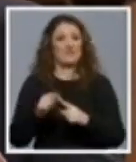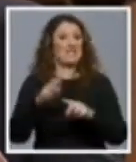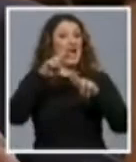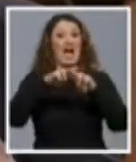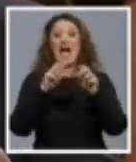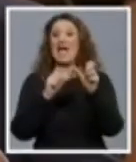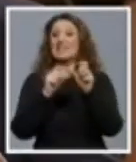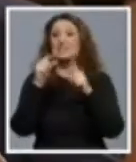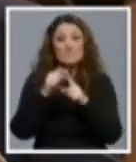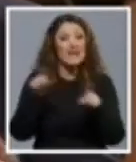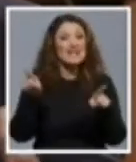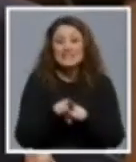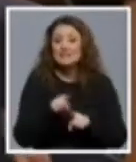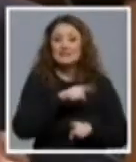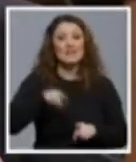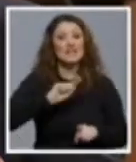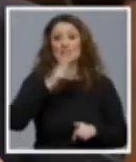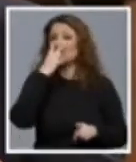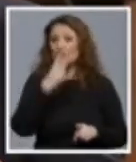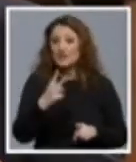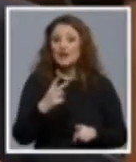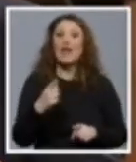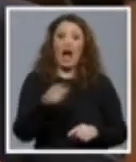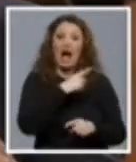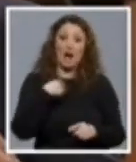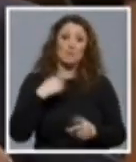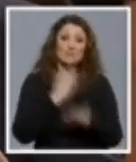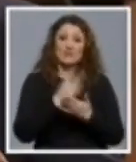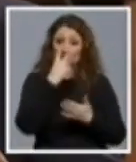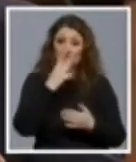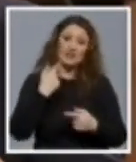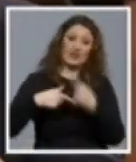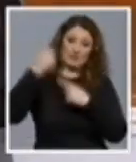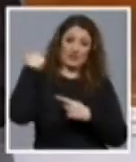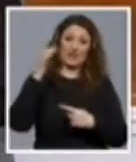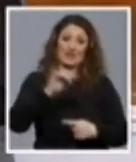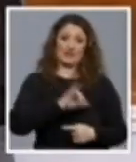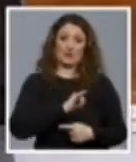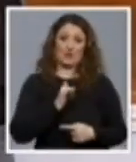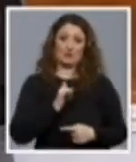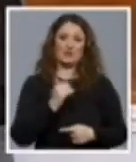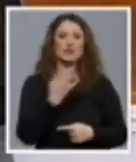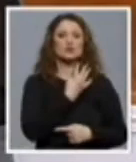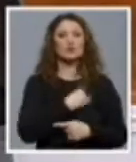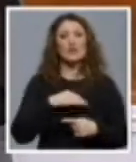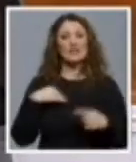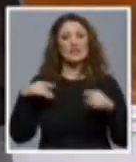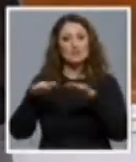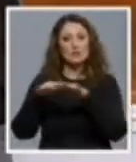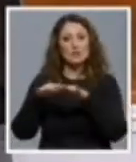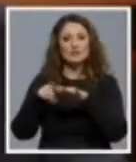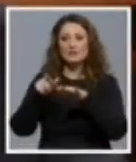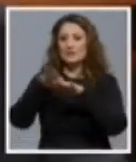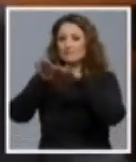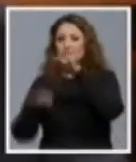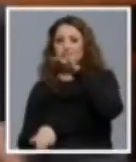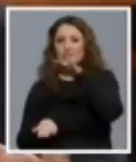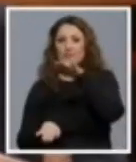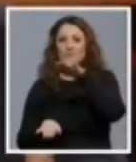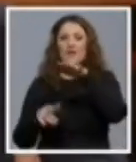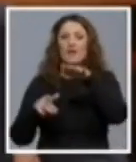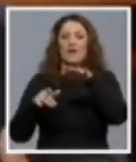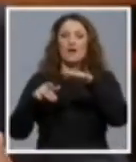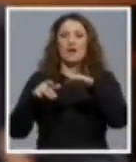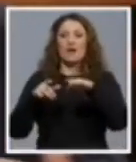nije uvidio ono što smo mi uvidjeli još prije deset godina da je Hrvatske narod apsolutno u jednoj dispoziciji u političkom gospodarskom i svakom